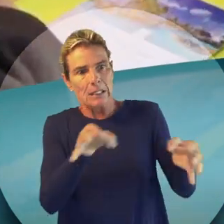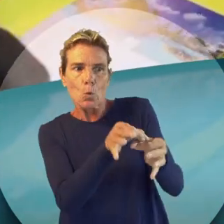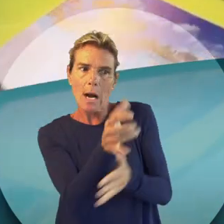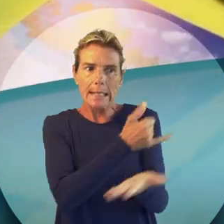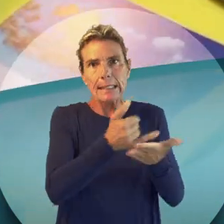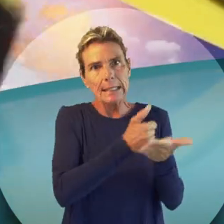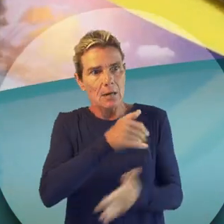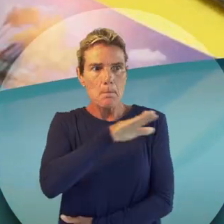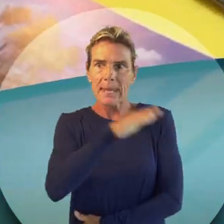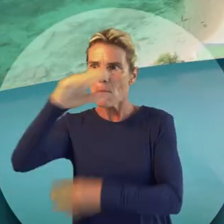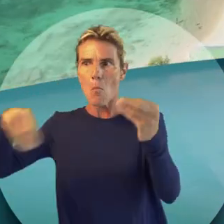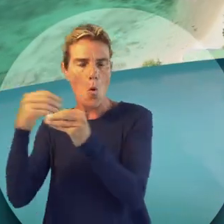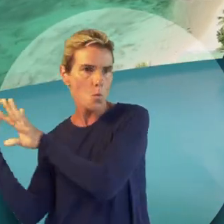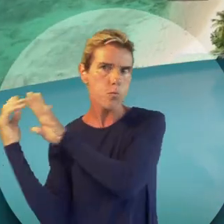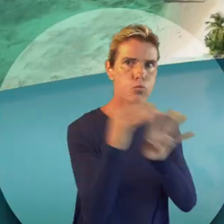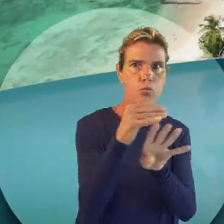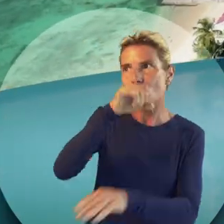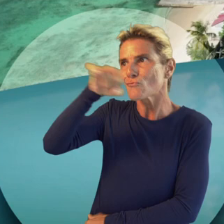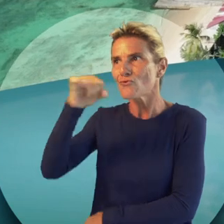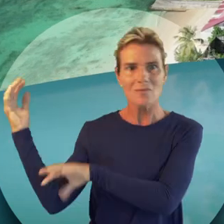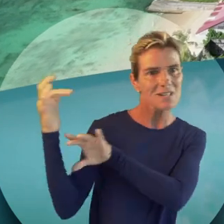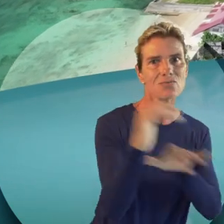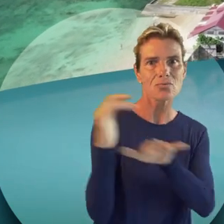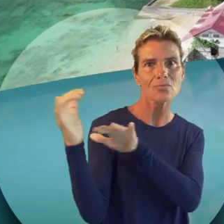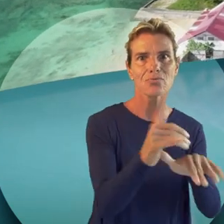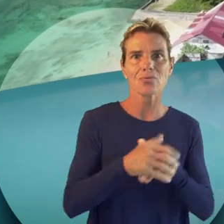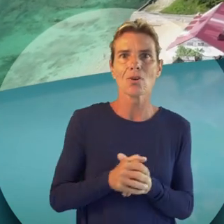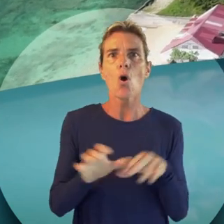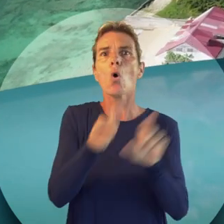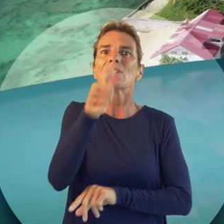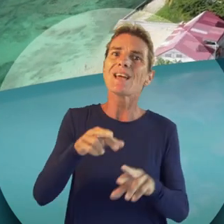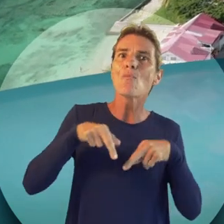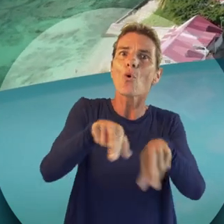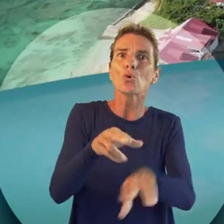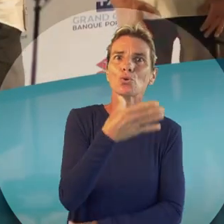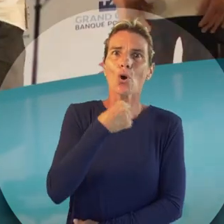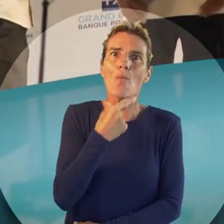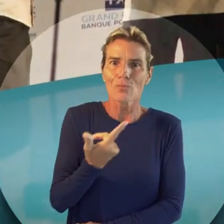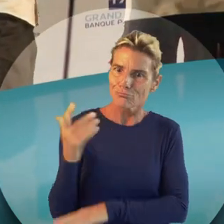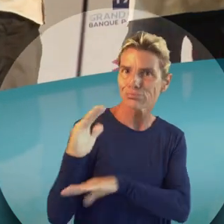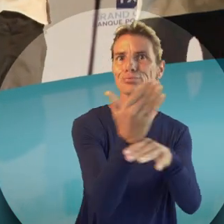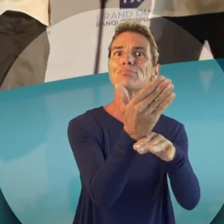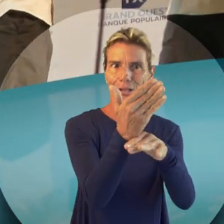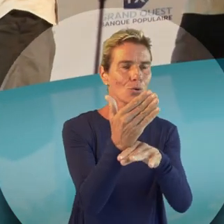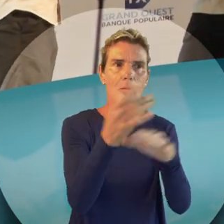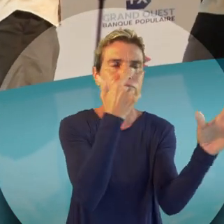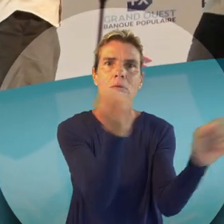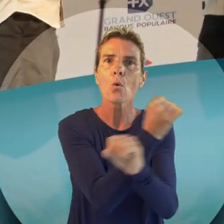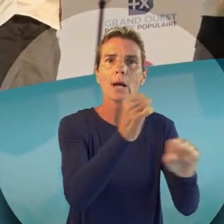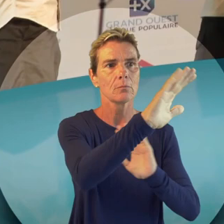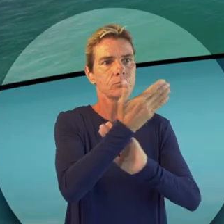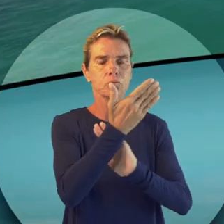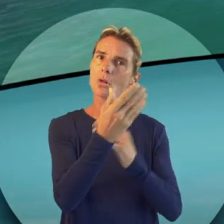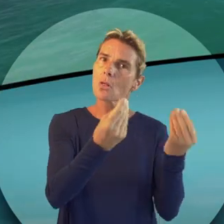notre territoire une des destinations les plus prisées. L'affluence, l'engouement, le succès de la 11e édition de la route du Rhum